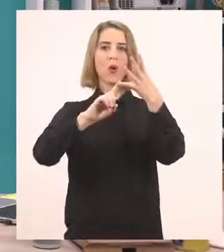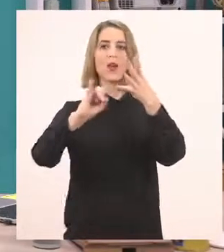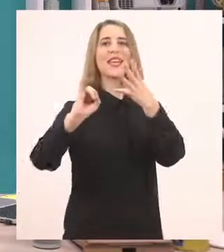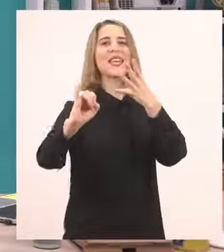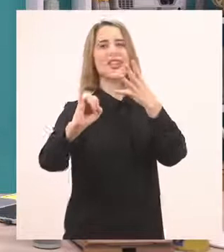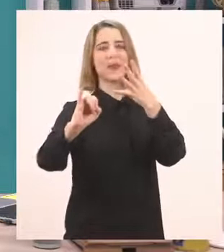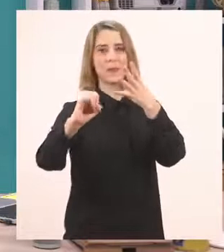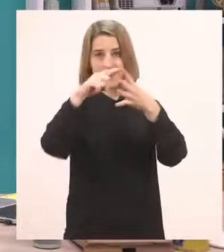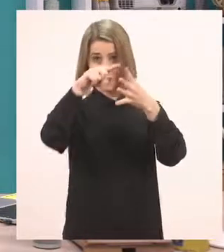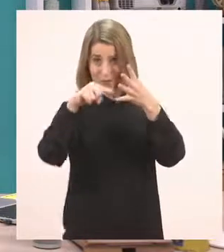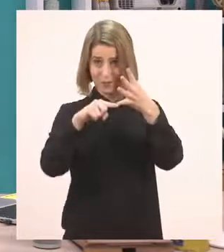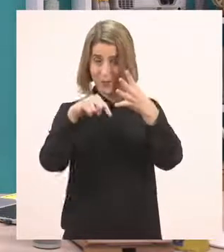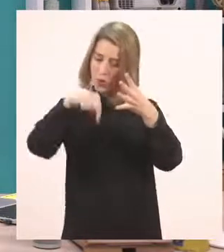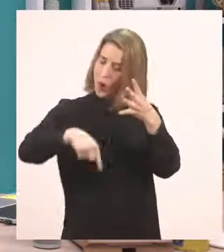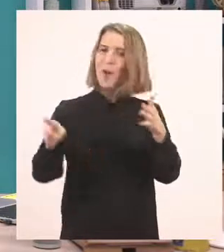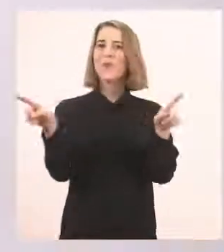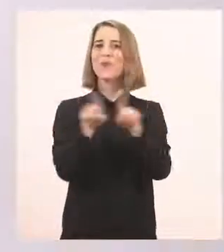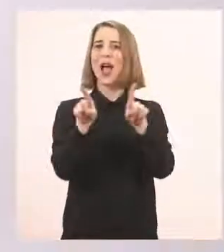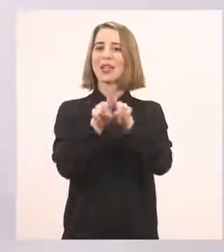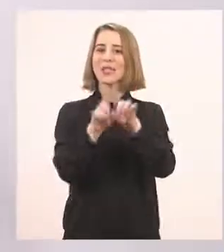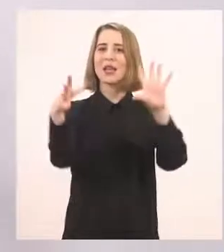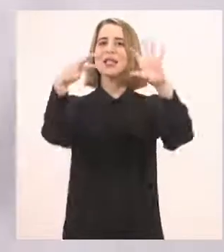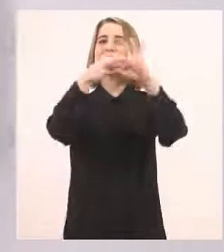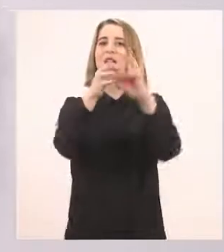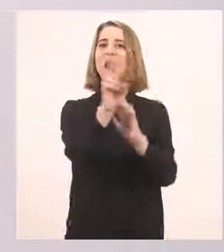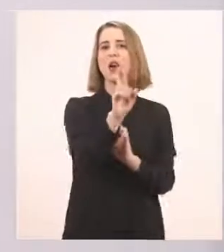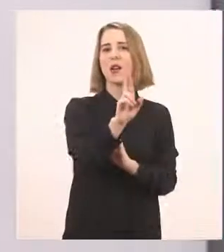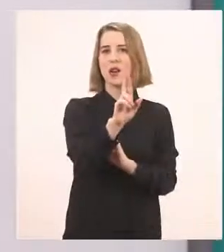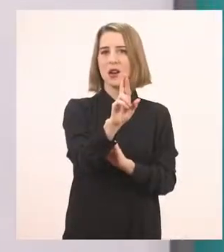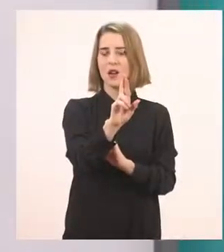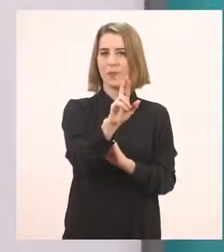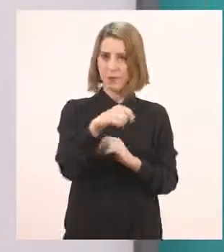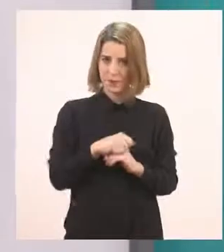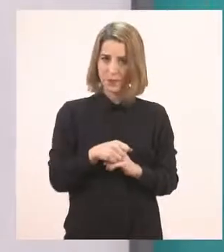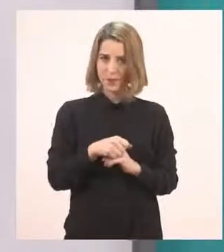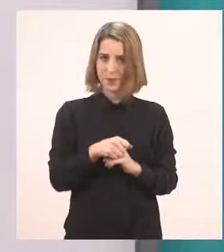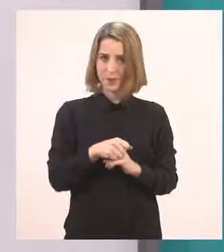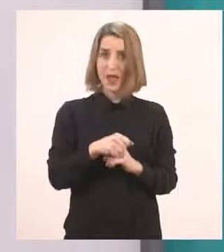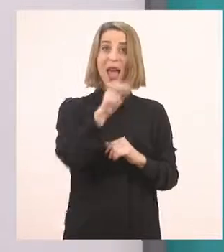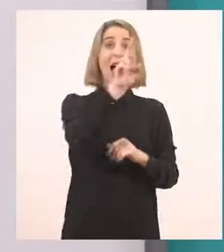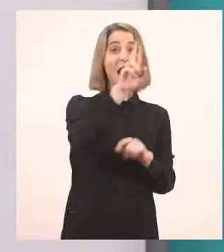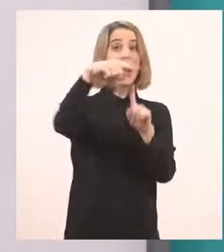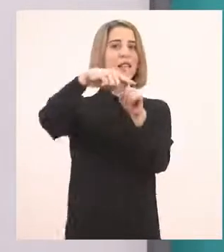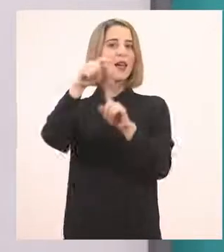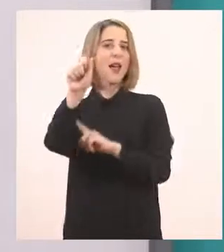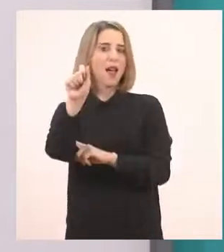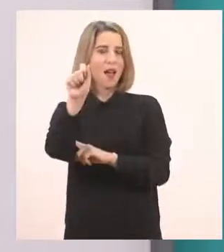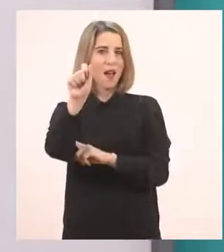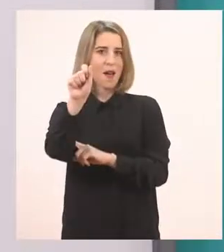και το η. Πάμε τώρα να τα κάνουμε παρεούλες με το ρ. Λοιπόν, το ρ μαζί με